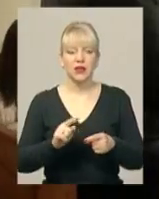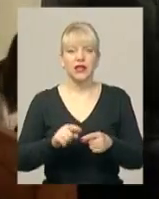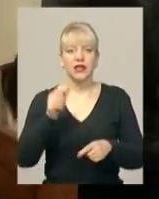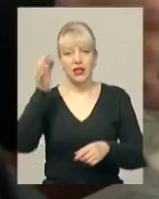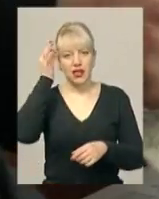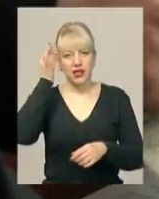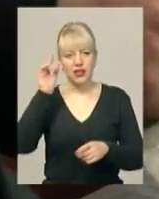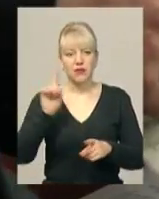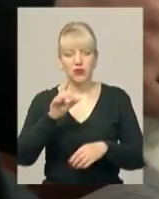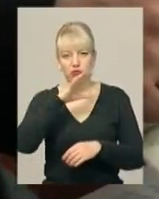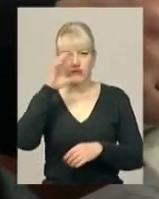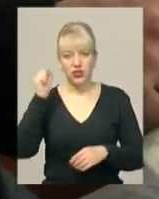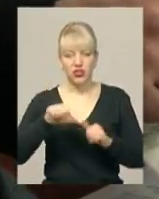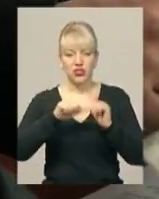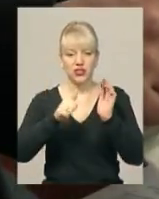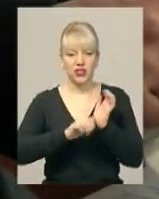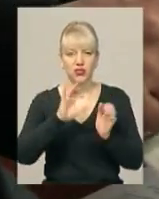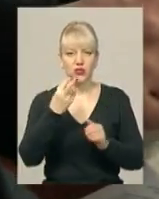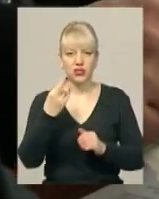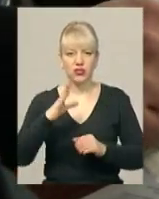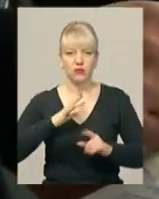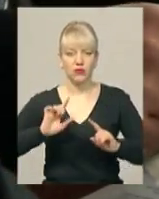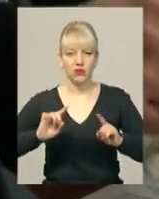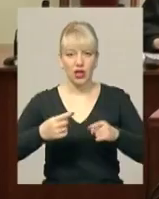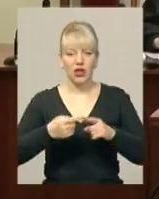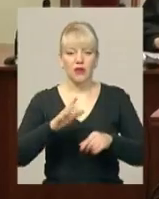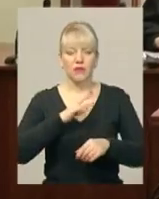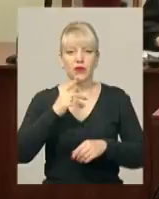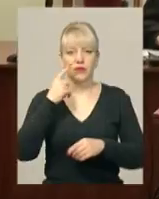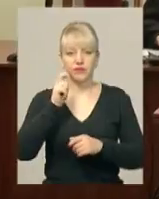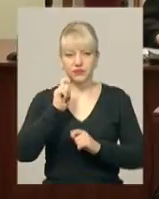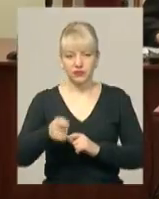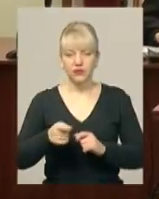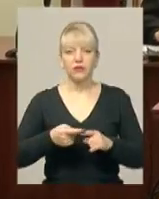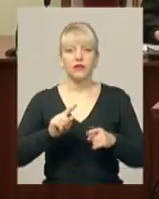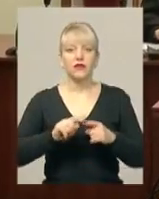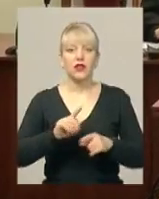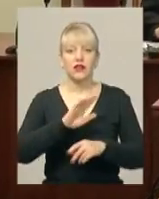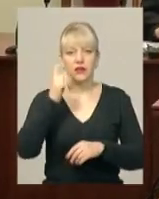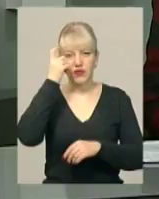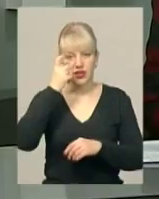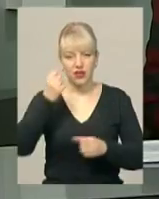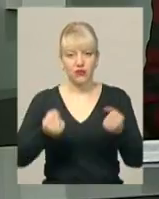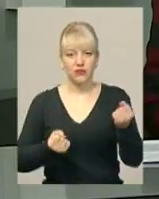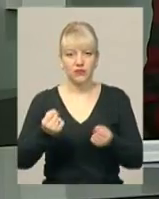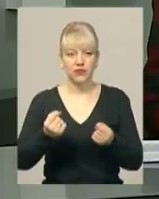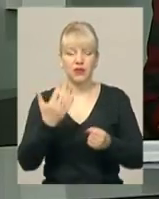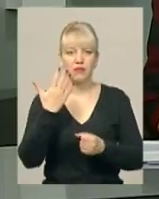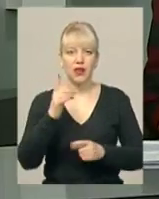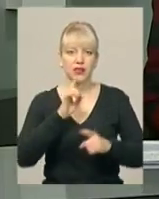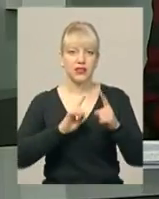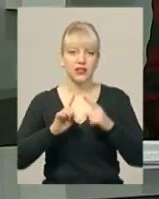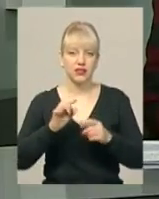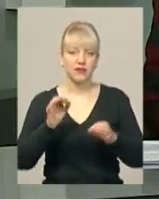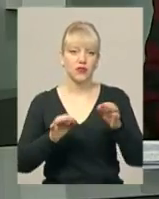міської ради в ніч проти 16 січня. Михайлу Кривику інкримінують водіння у нетверезому стані. Нині п'яте засідання в суді у